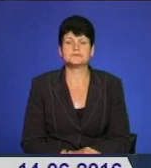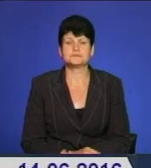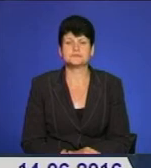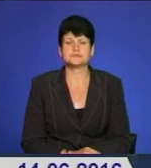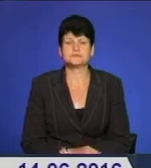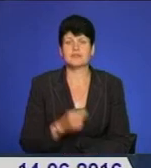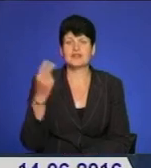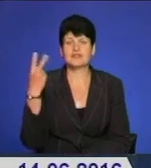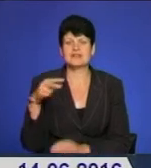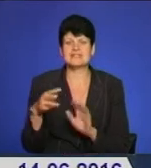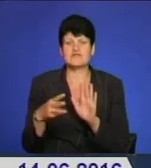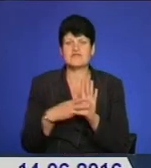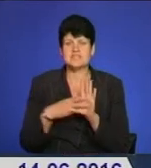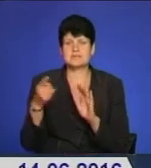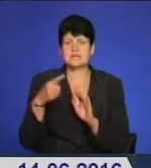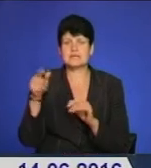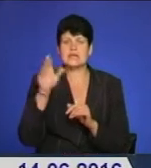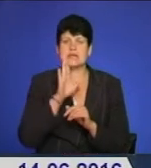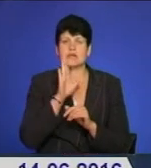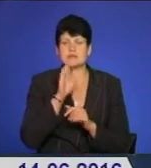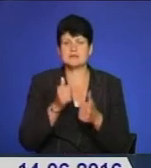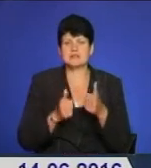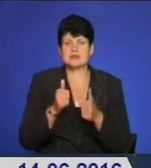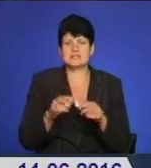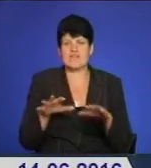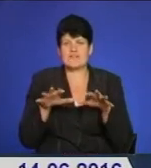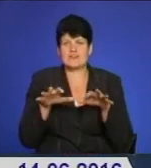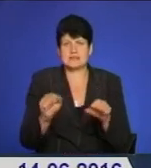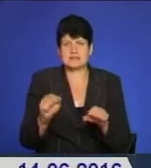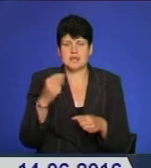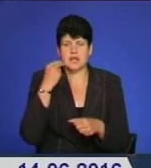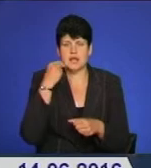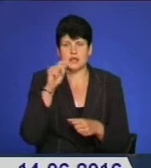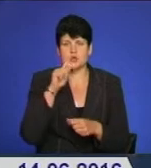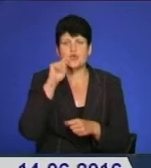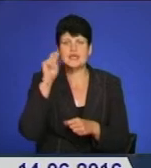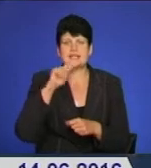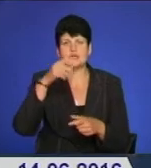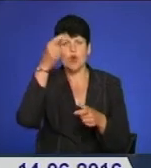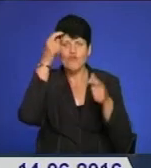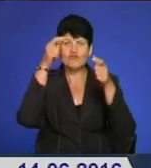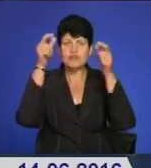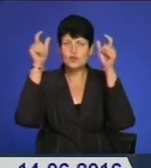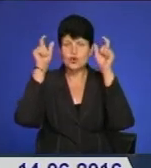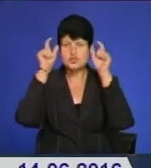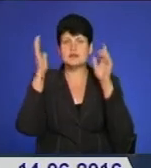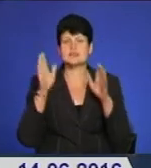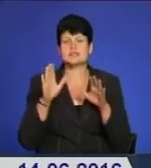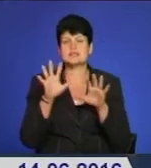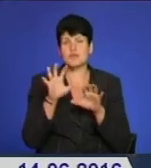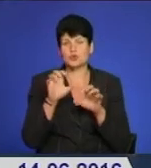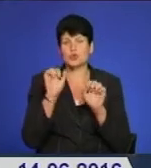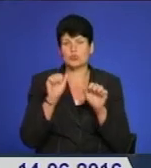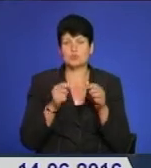28 тернополянок змагаються за звання власниці найкращого українського віночка. За фото конкурсанток можна